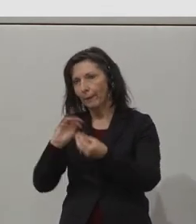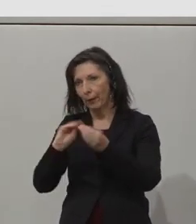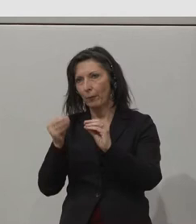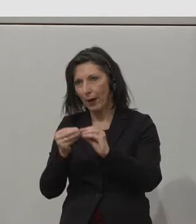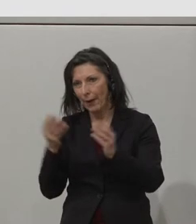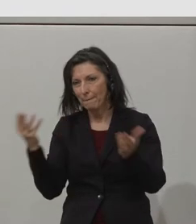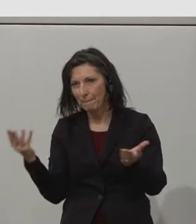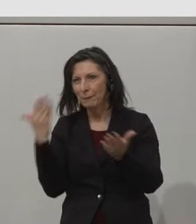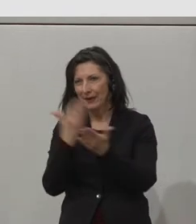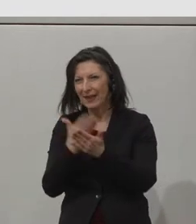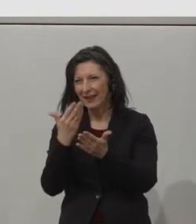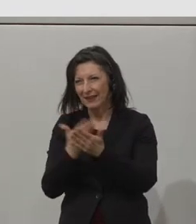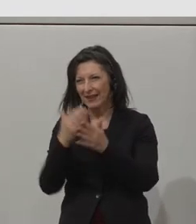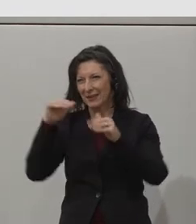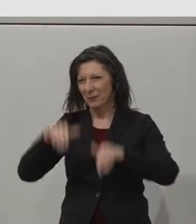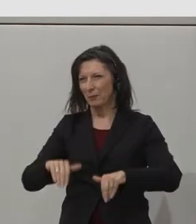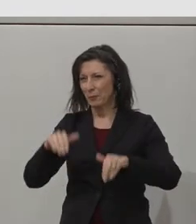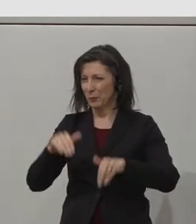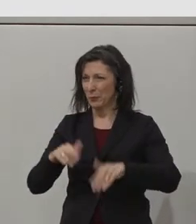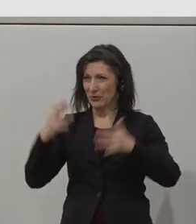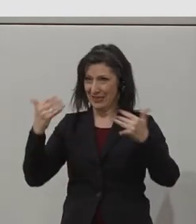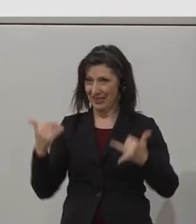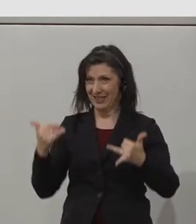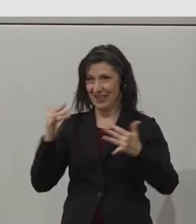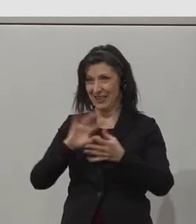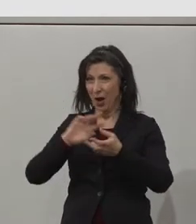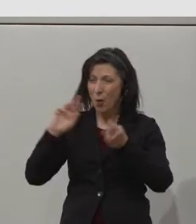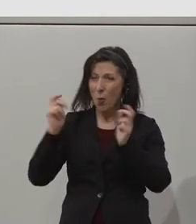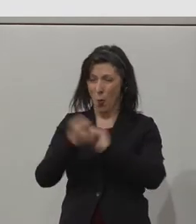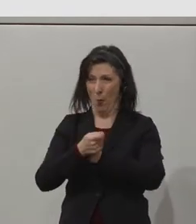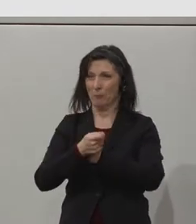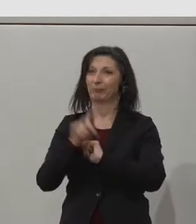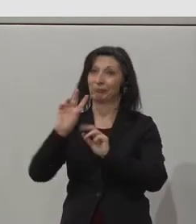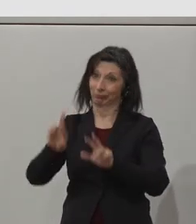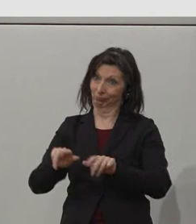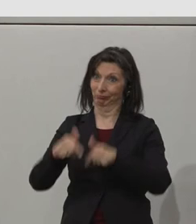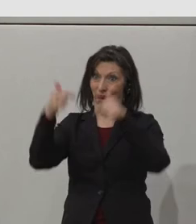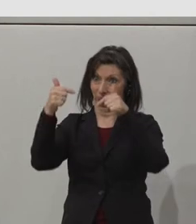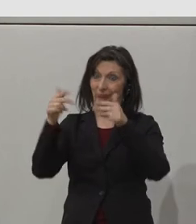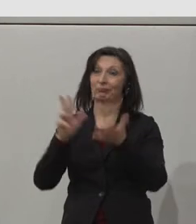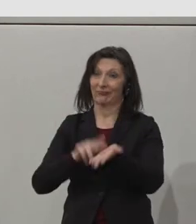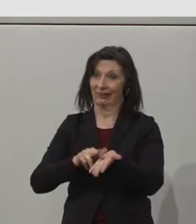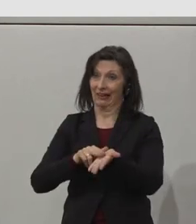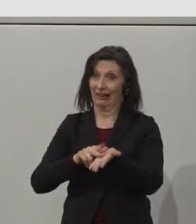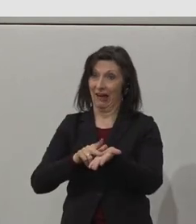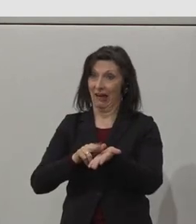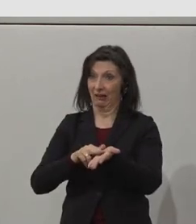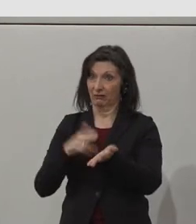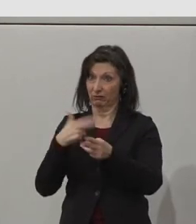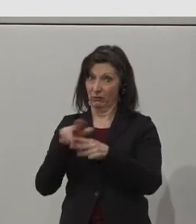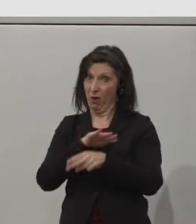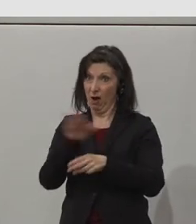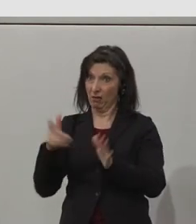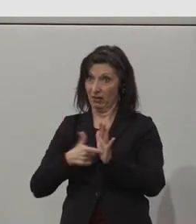it is a big challenge for us, it's a big challenge for our students. But we have huge support from our business partners, and